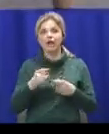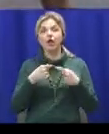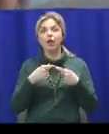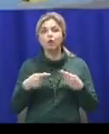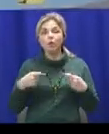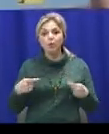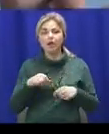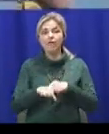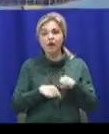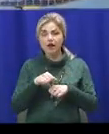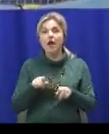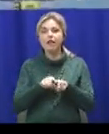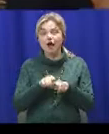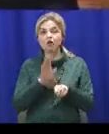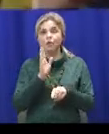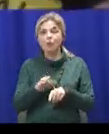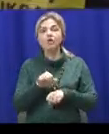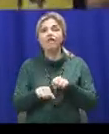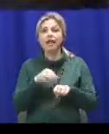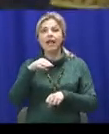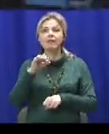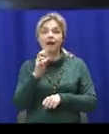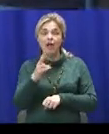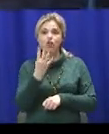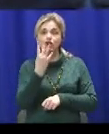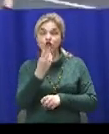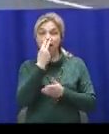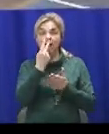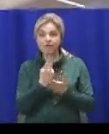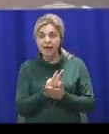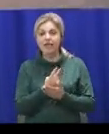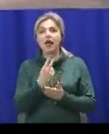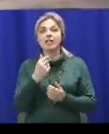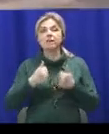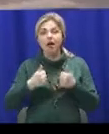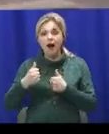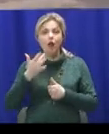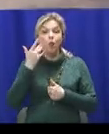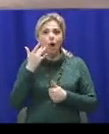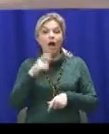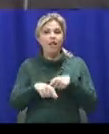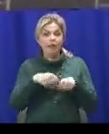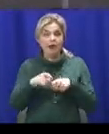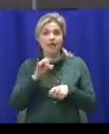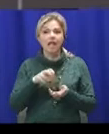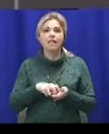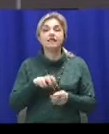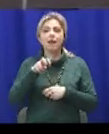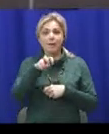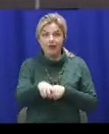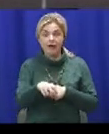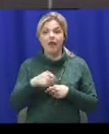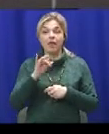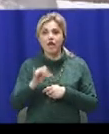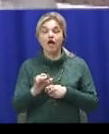само велотрек буде проходити 4 вида змагань з легкої атлетики, стрибки в довжину, штовхання